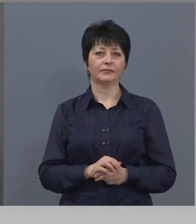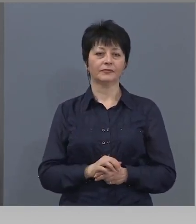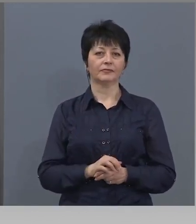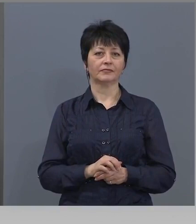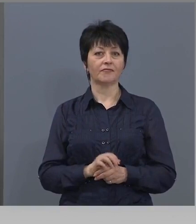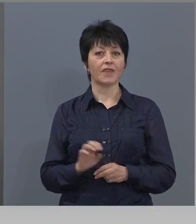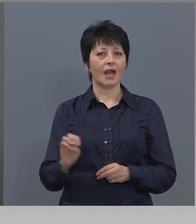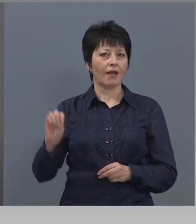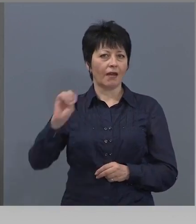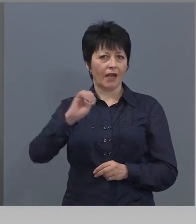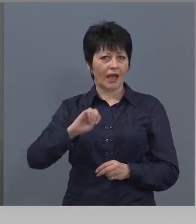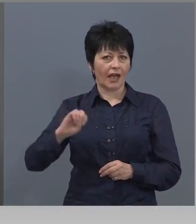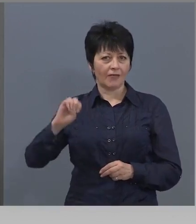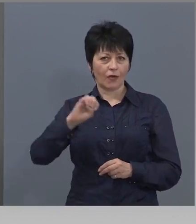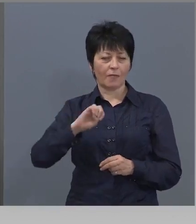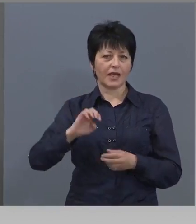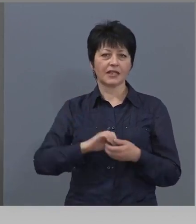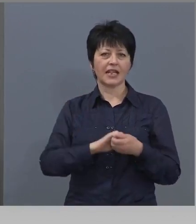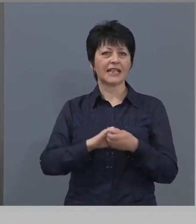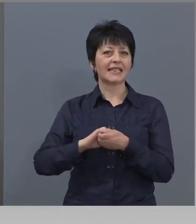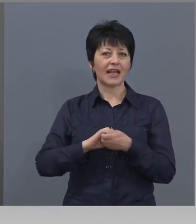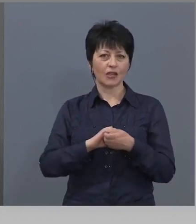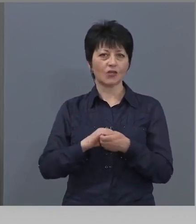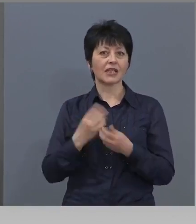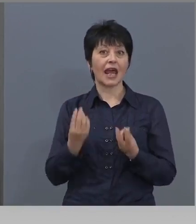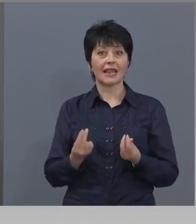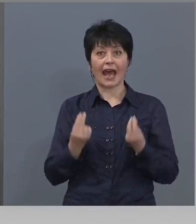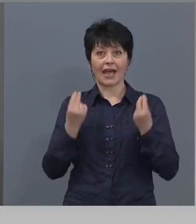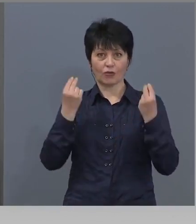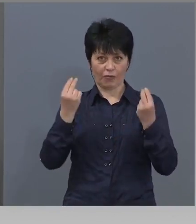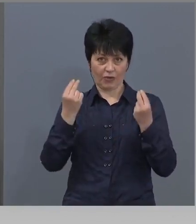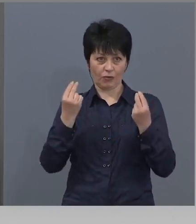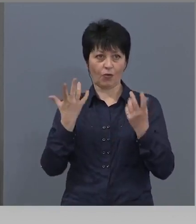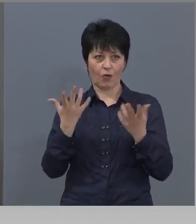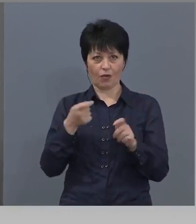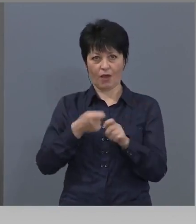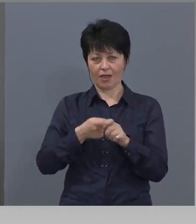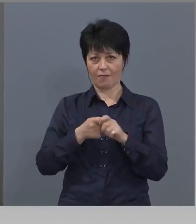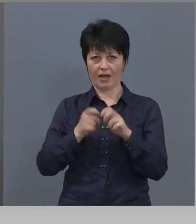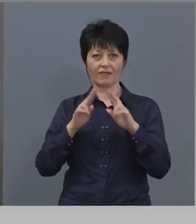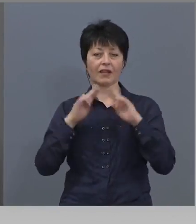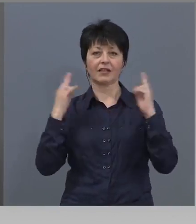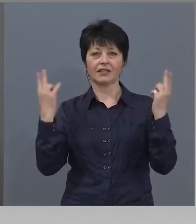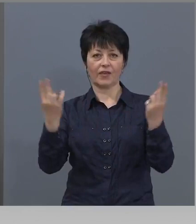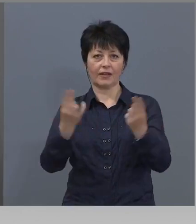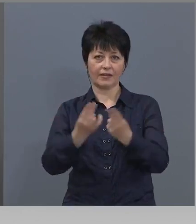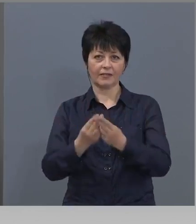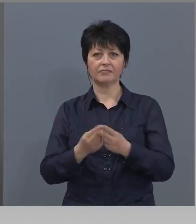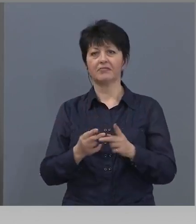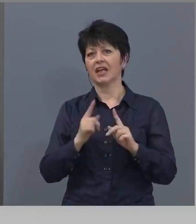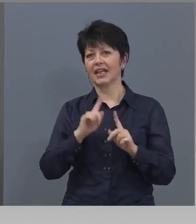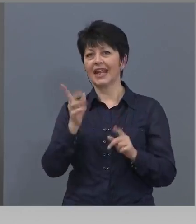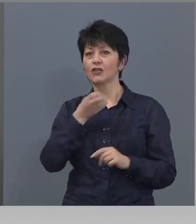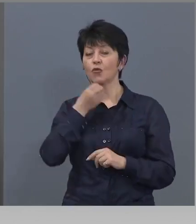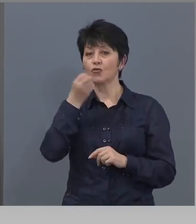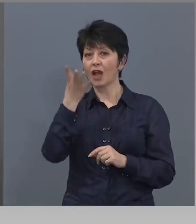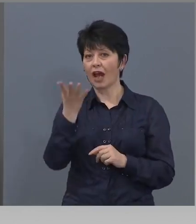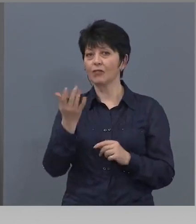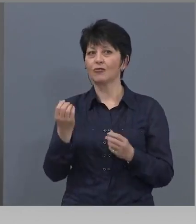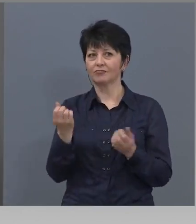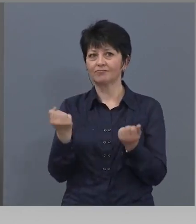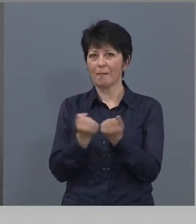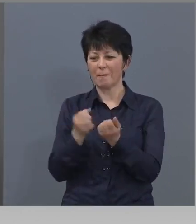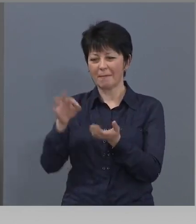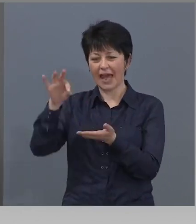Европейския съюз е най-доброто нещо, което е създавал света. И не случайно, най-доброто място за